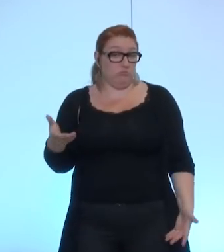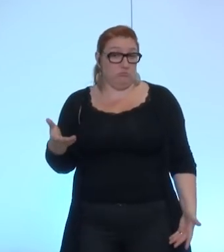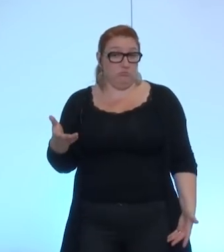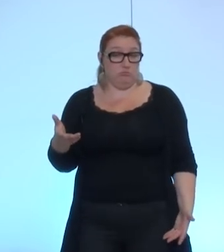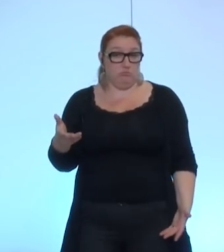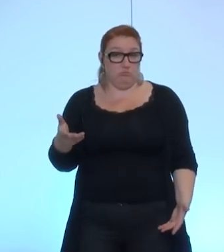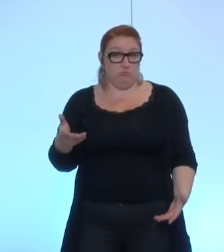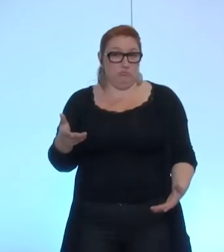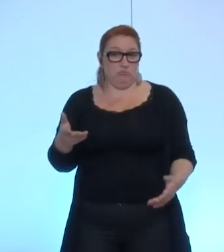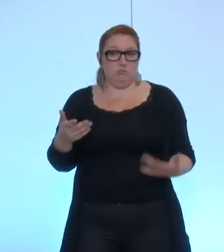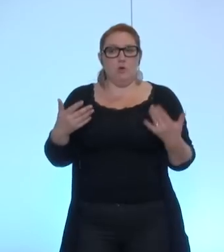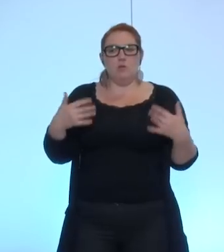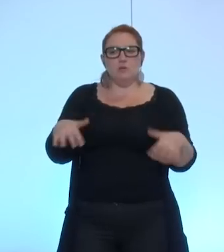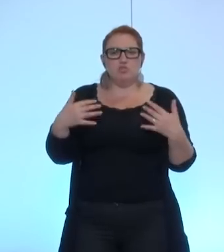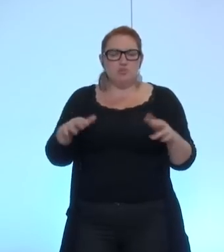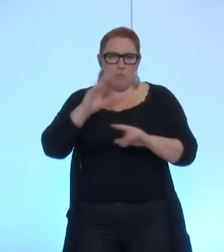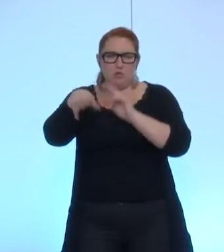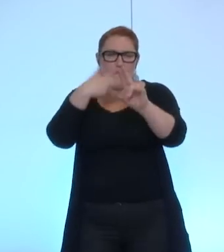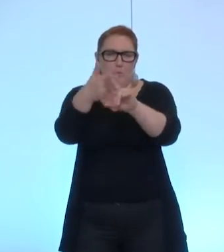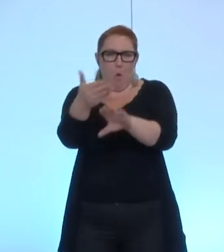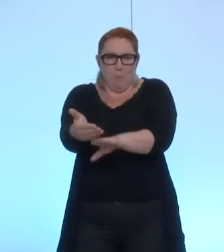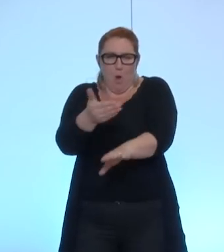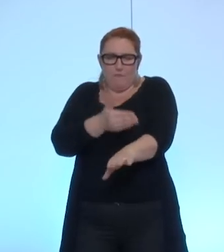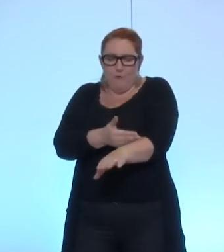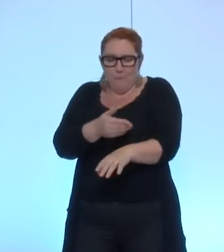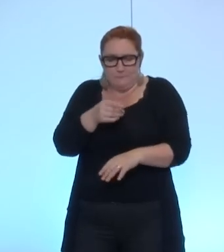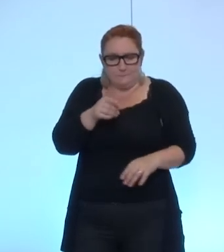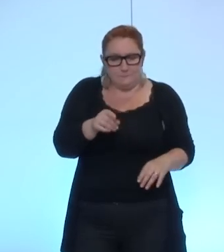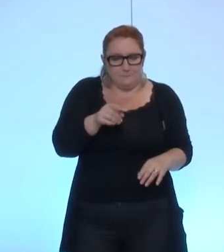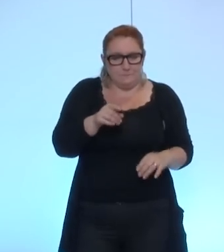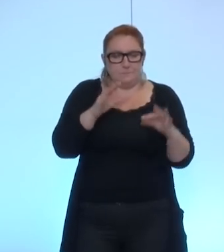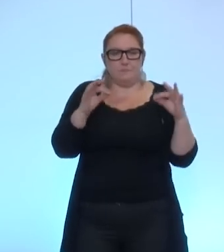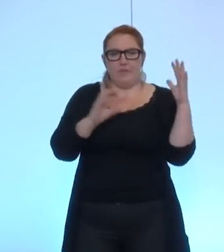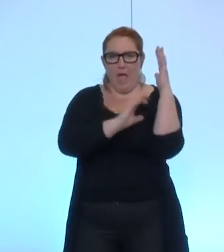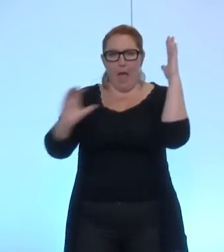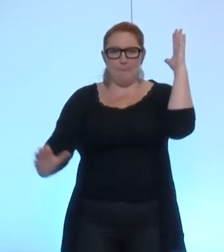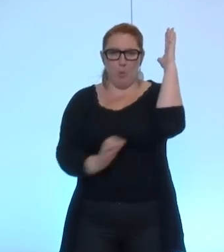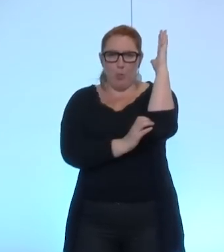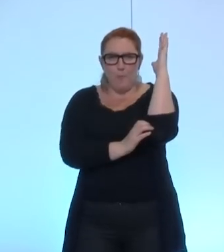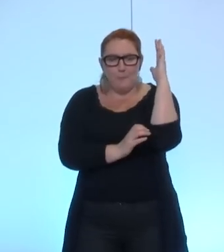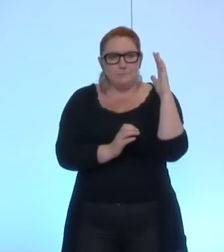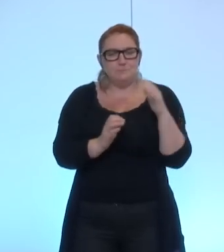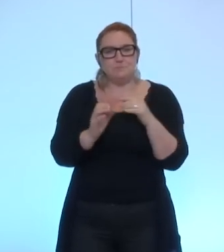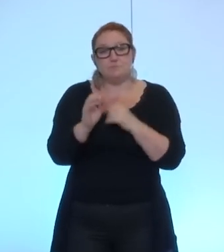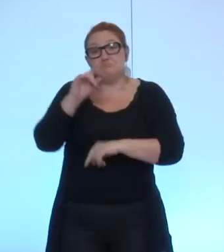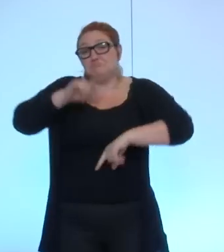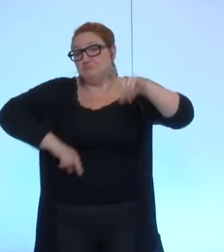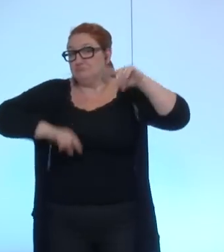Pour déjà un peu anticiper sur les amendements, il y a parfois des